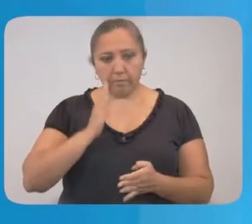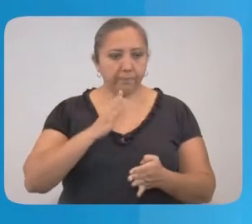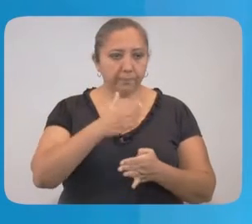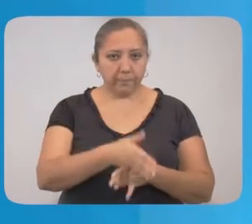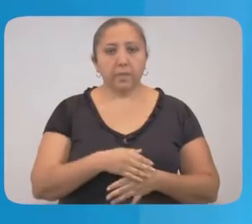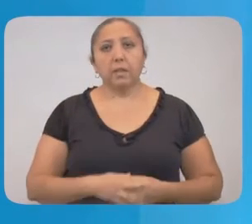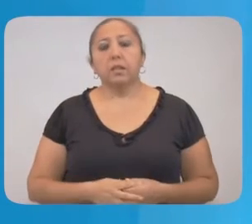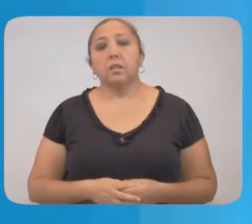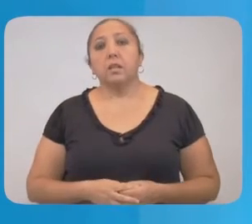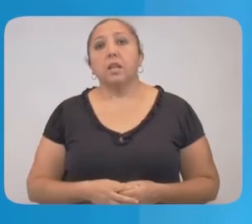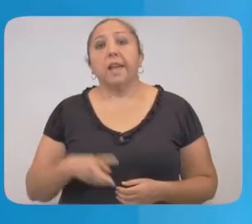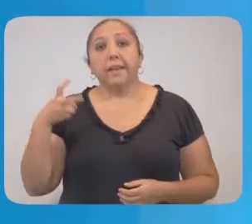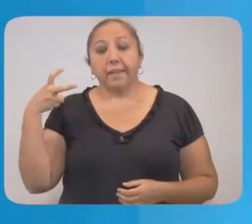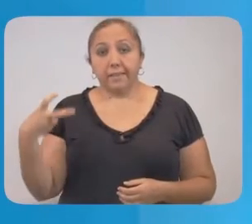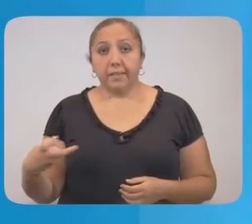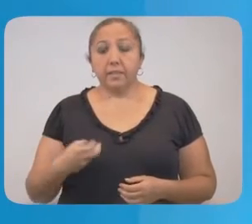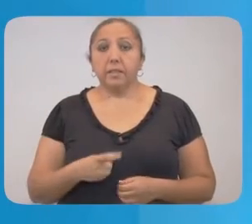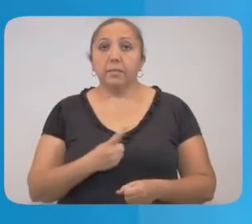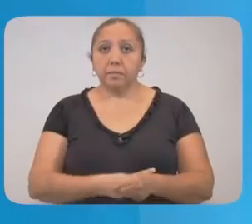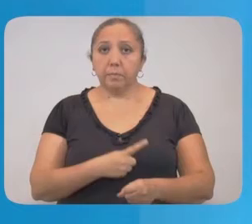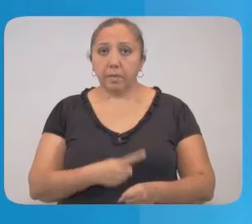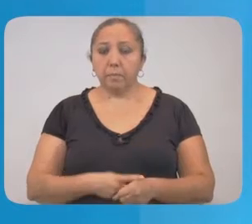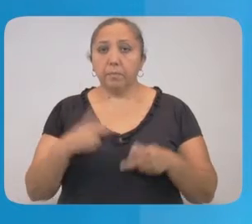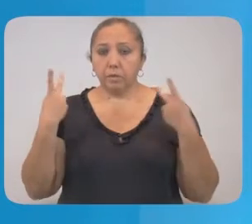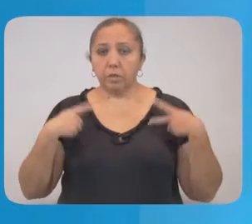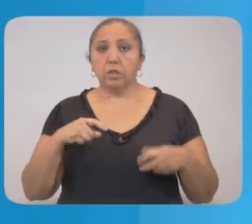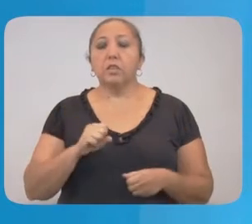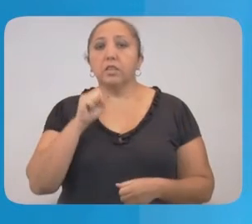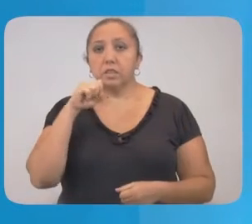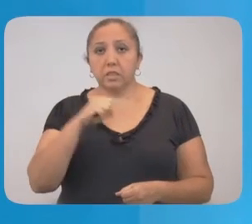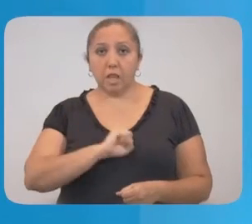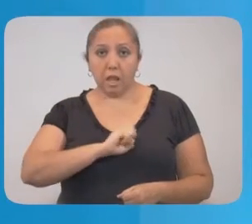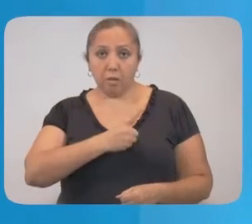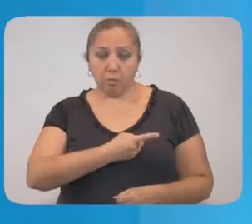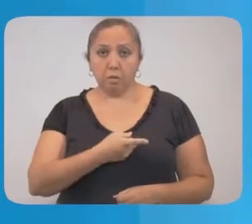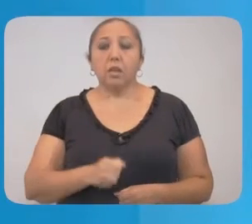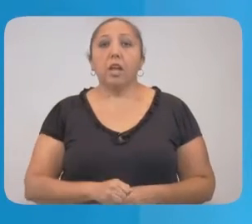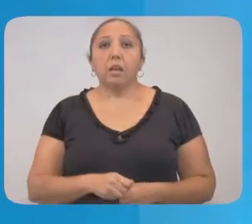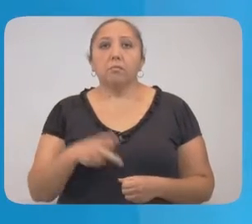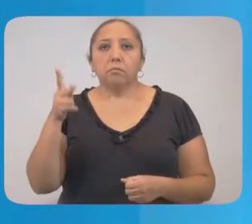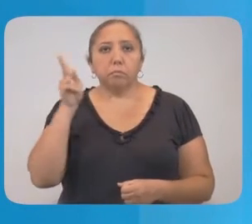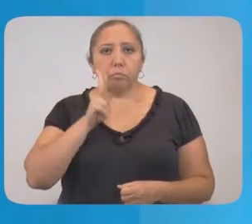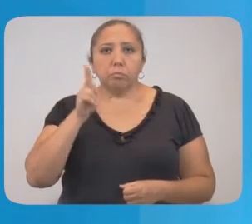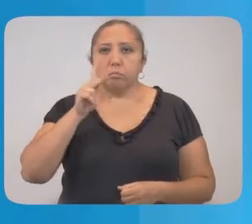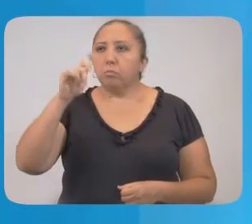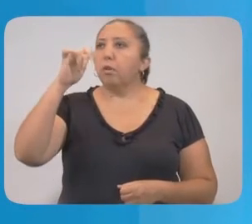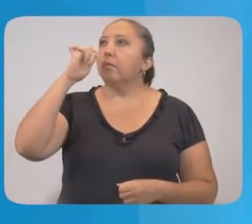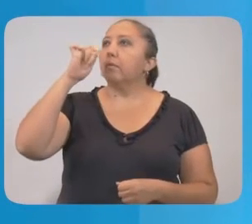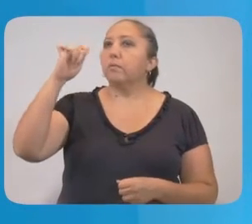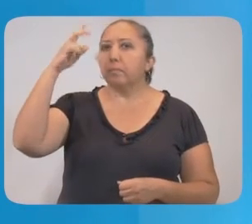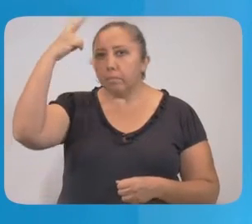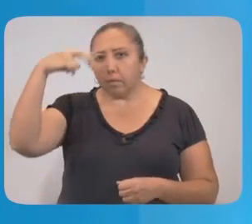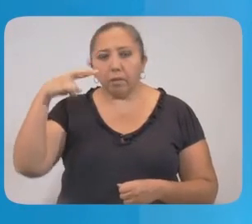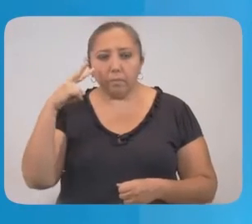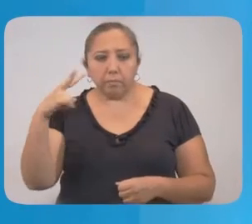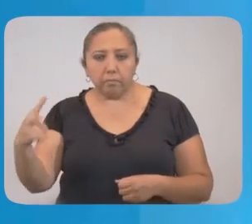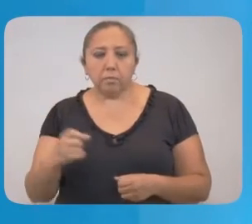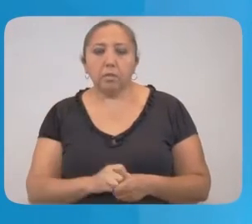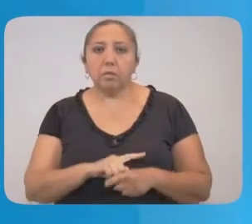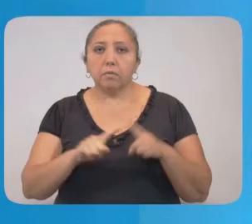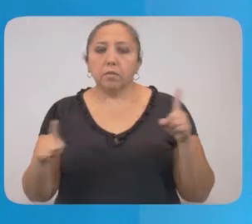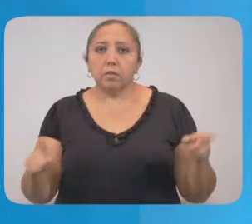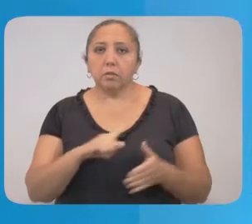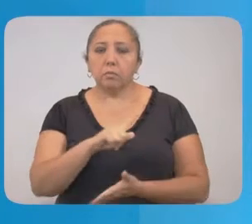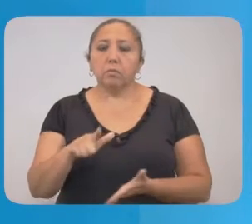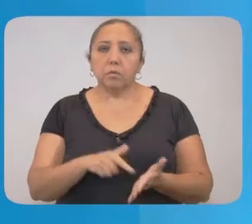yukateko, yetel tealu betal, baskabet, tealu sutmak, nukanil, hebishkache. Le nukbezahujetsma, ujalaxi le nohluma,